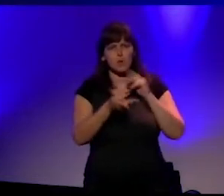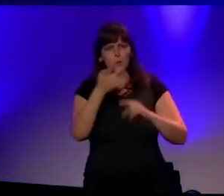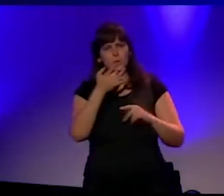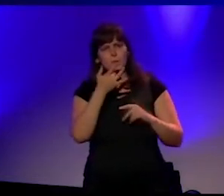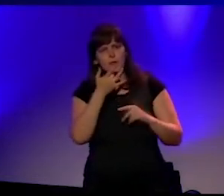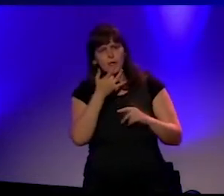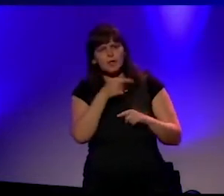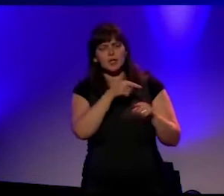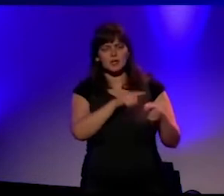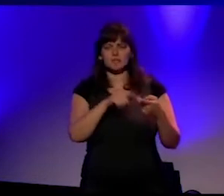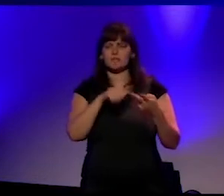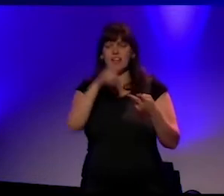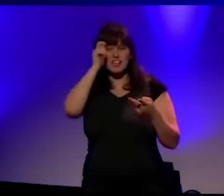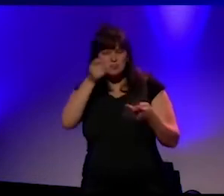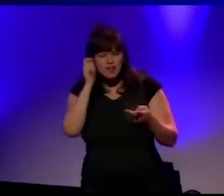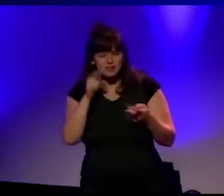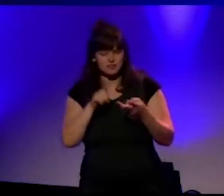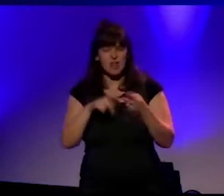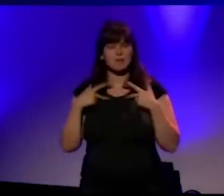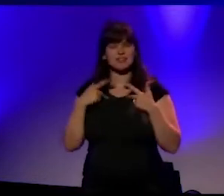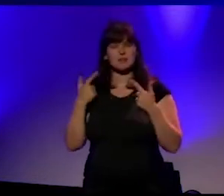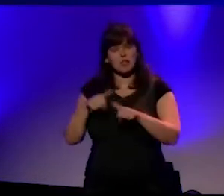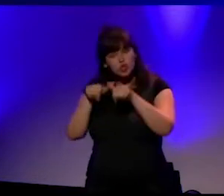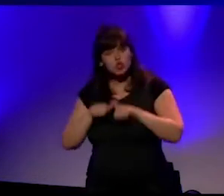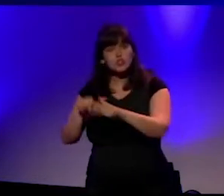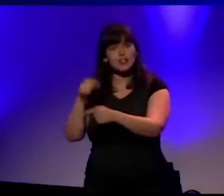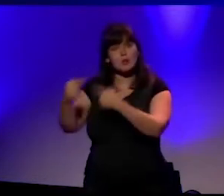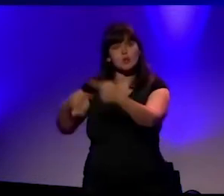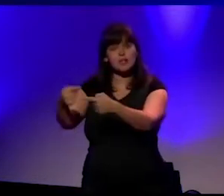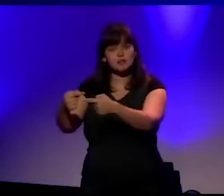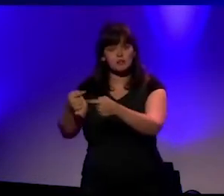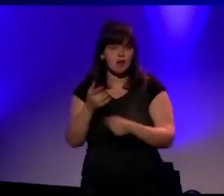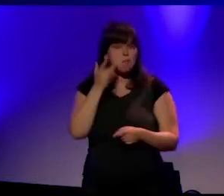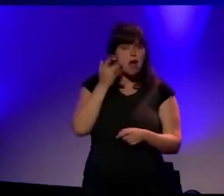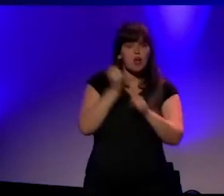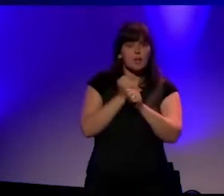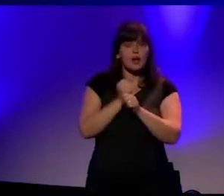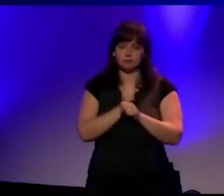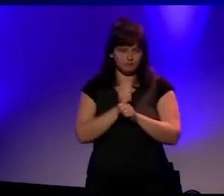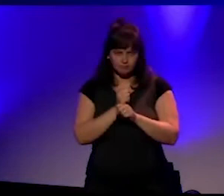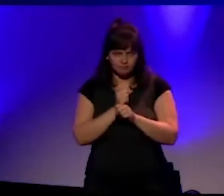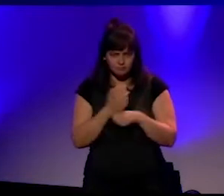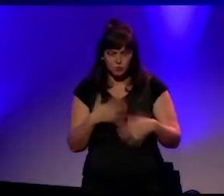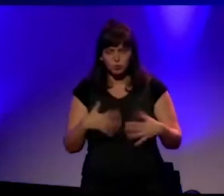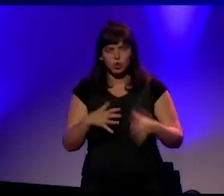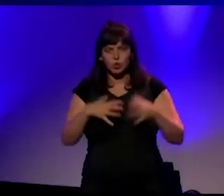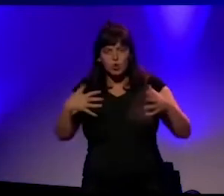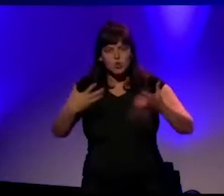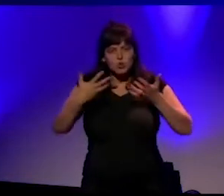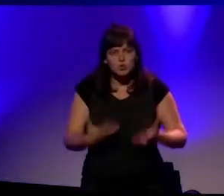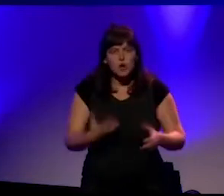Aan duurzame ontwikkeling van deze maatschappij. En dat zijn geen kleine opdrachten, dat zijn heel grote en zware opdrachten. Die we met ons allen moeten